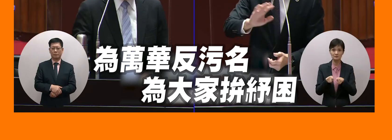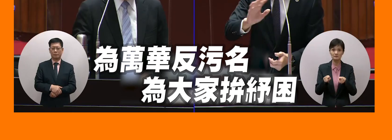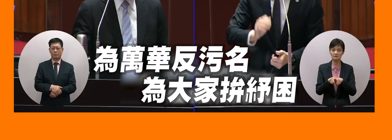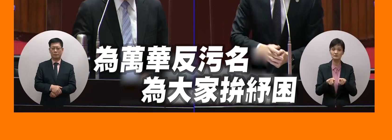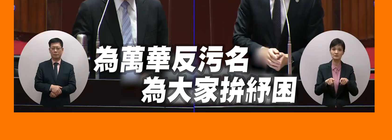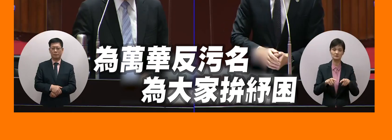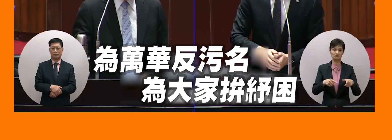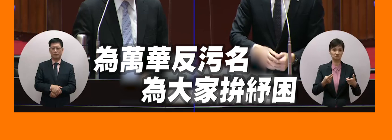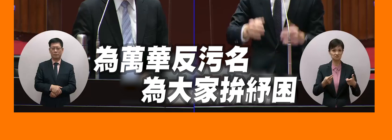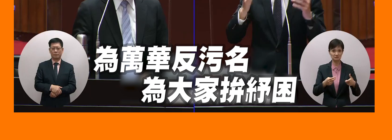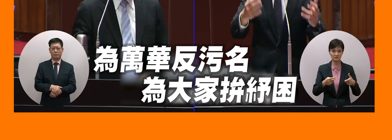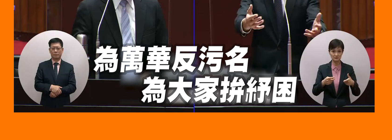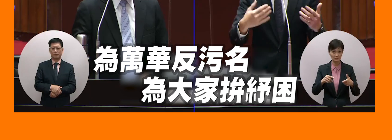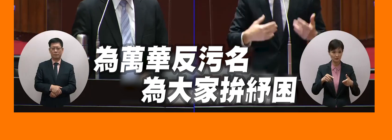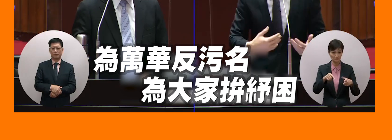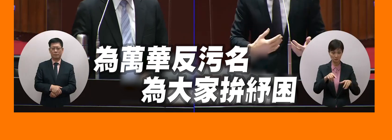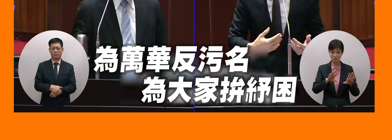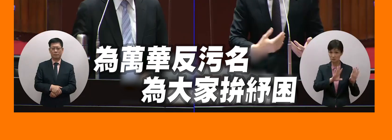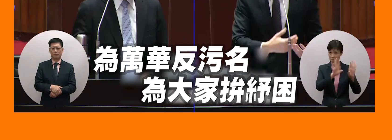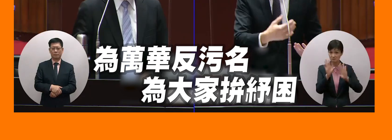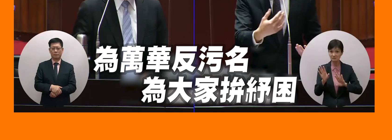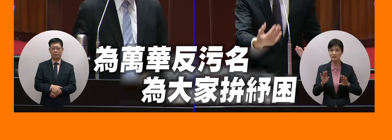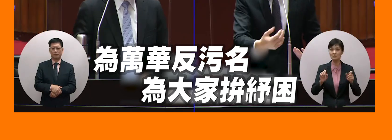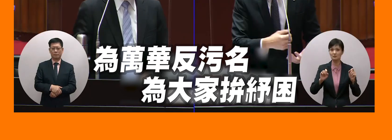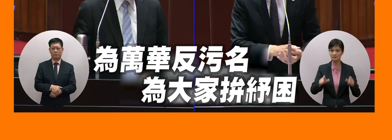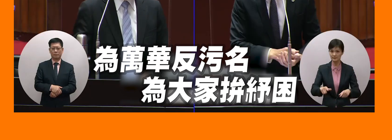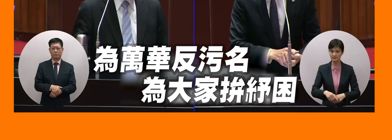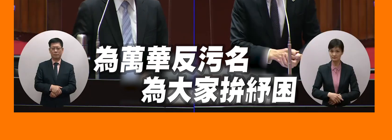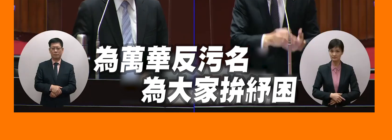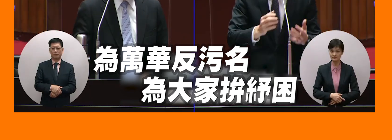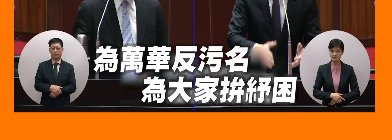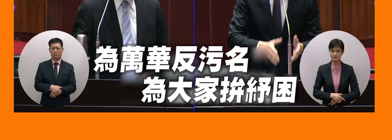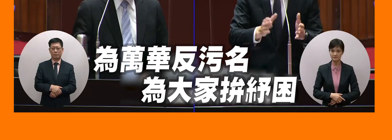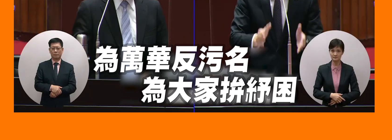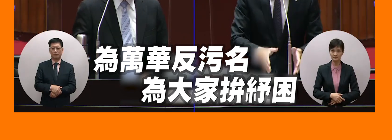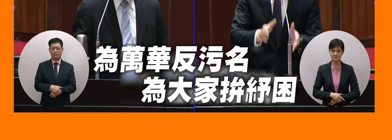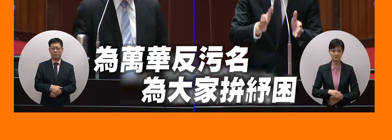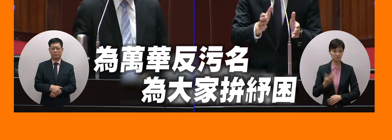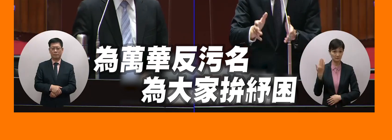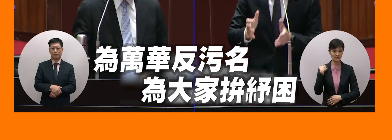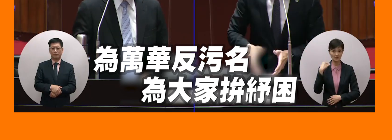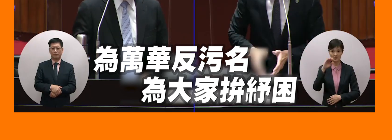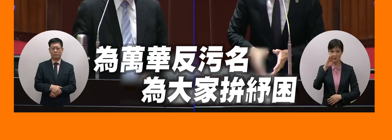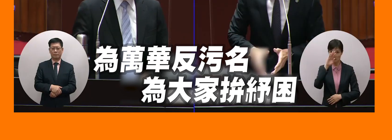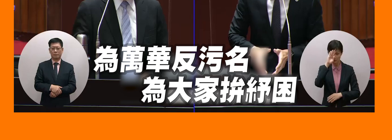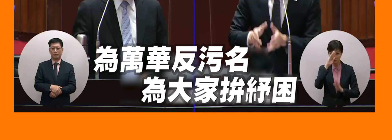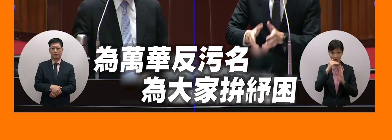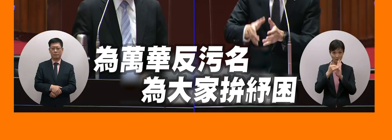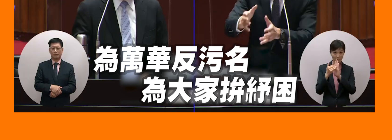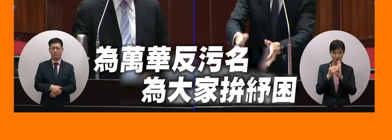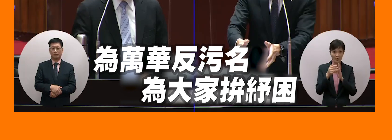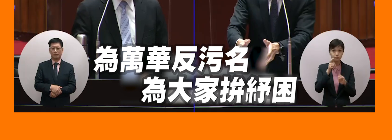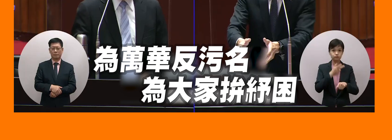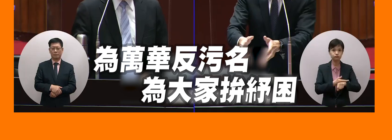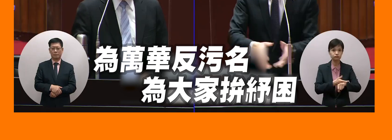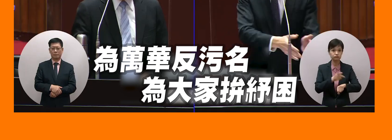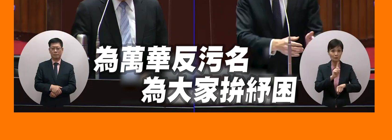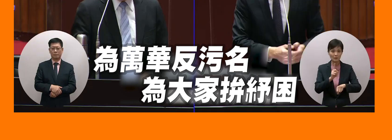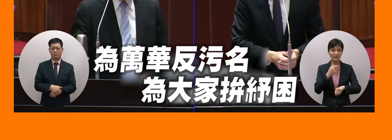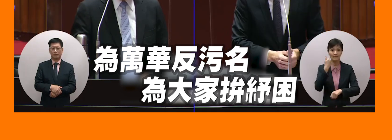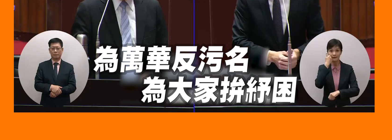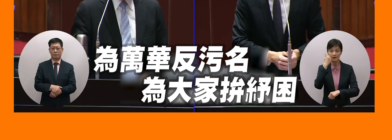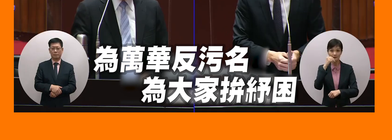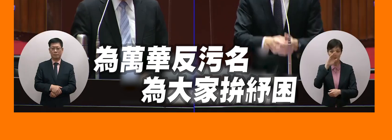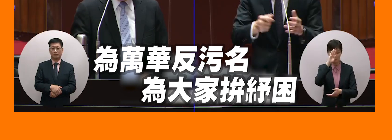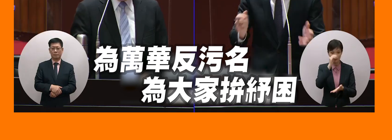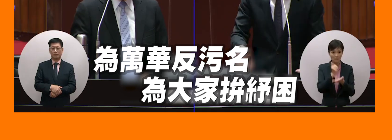式都完全不一樣我們年外我們知道說要公佈足跡圖腳架比較重要不是